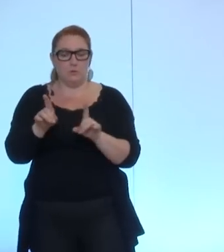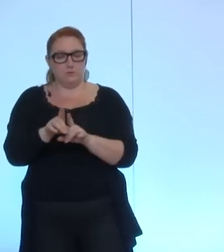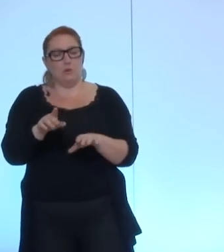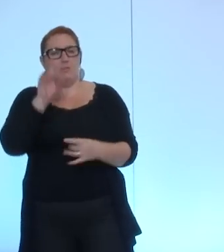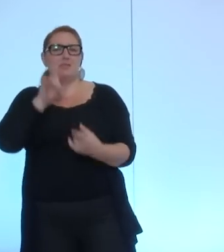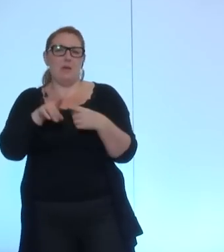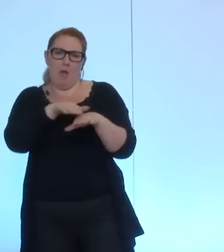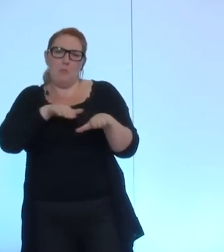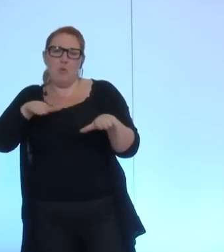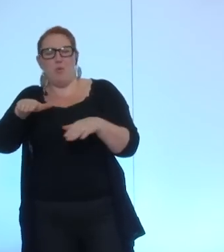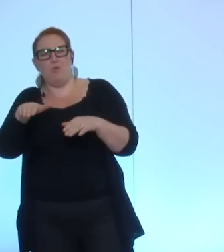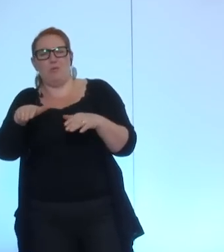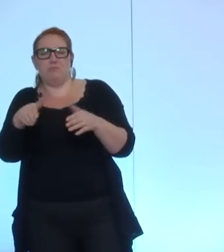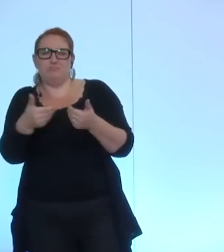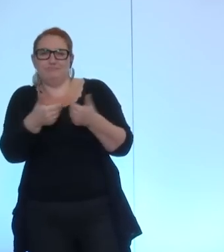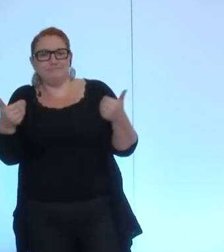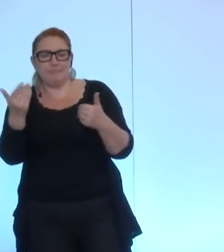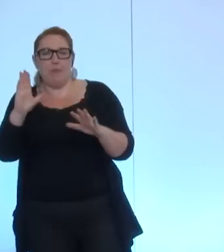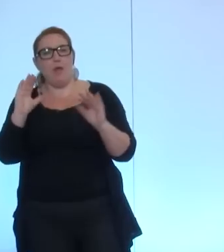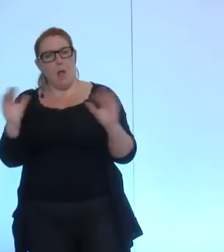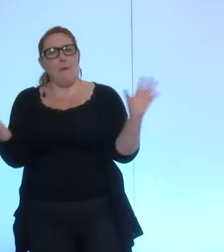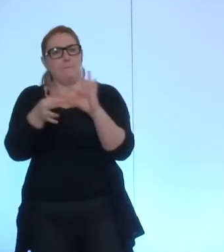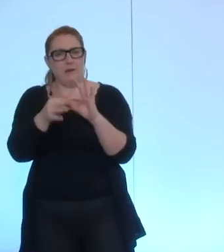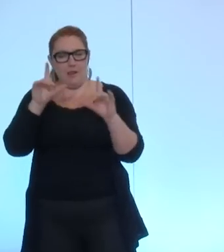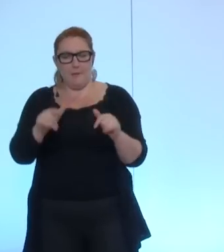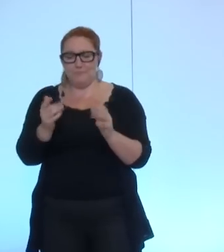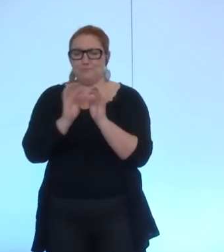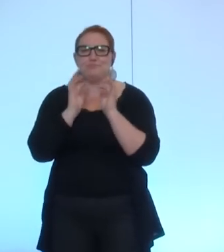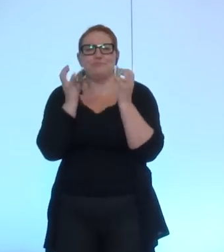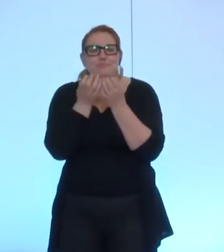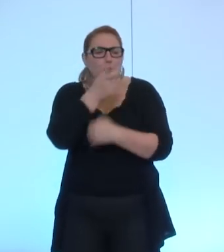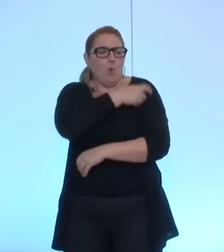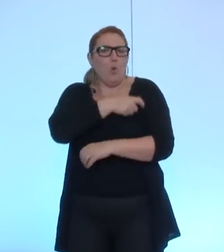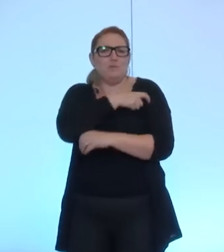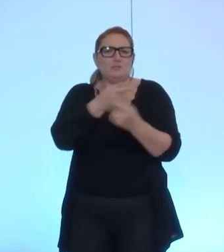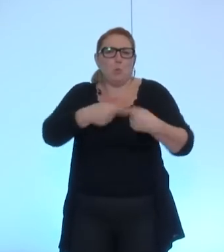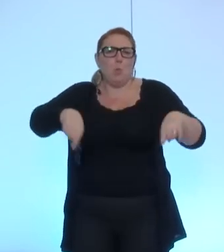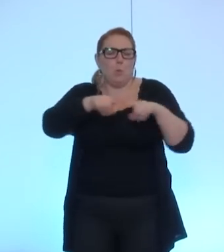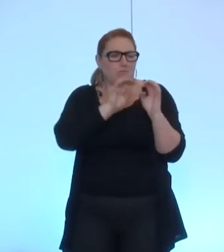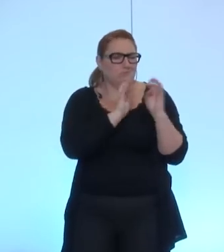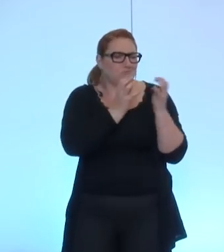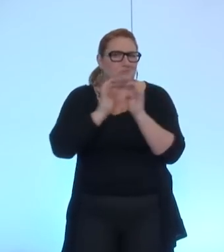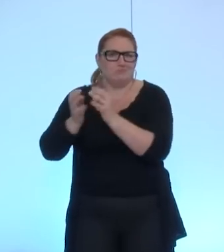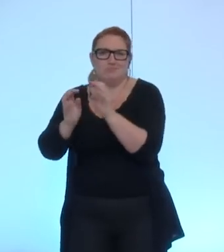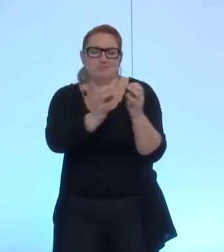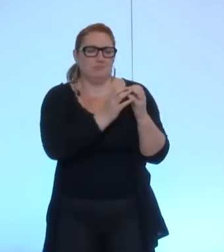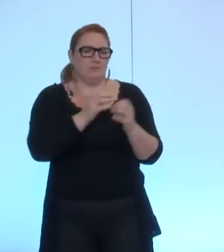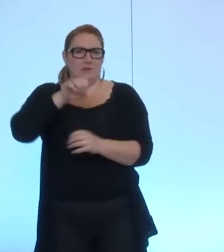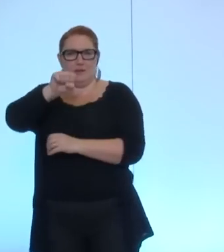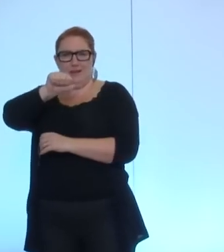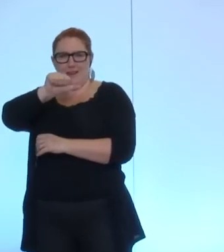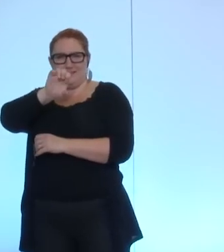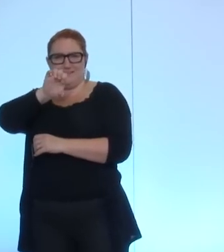peu à part, mais lié quand même, en commission, nous avons été amenés à examiner les chiffres de la SEM Minatech,